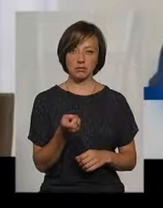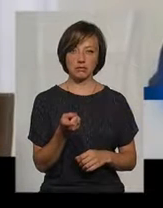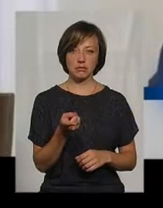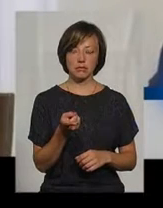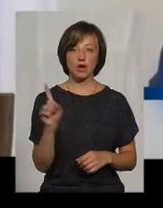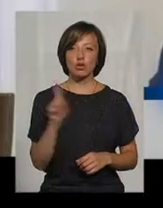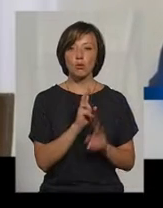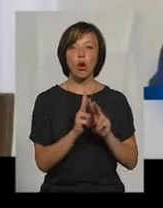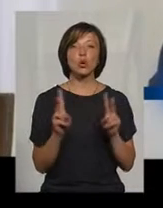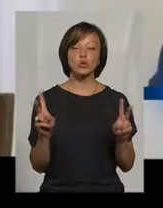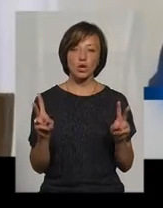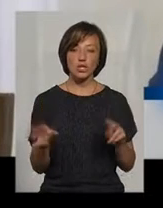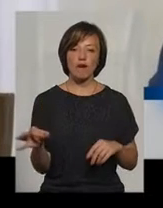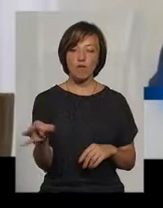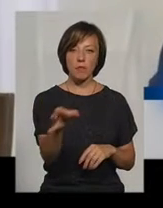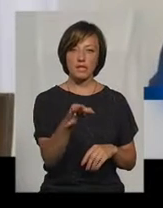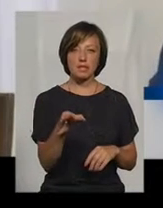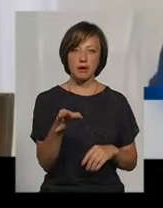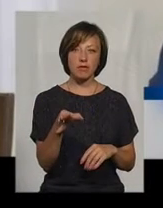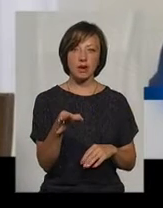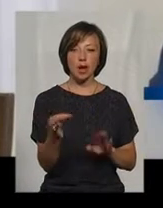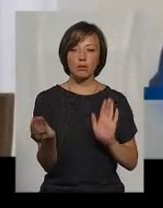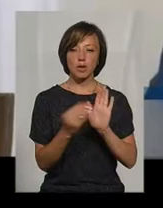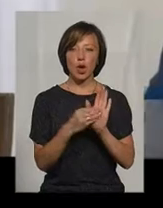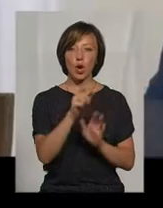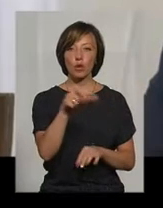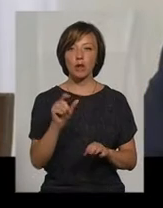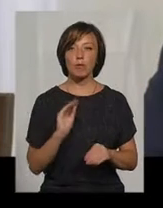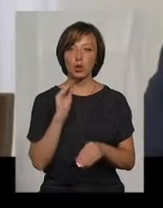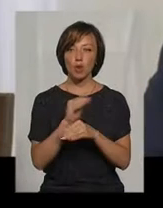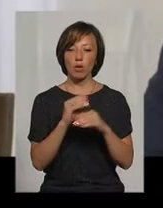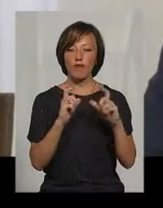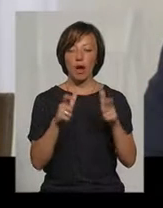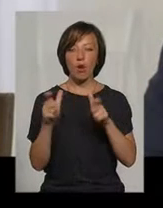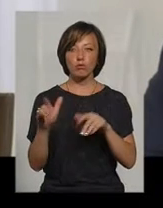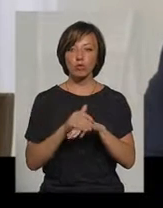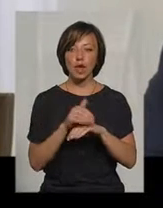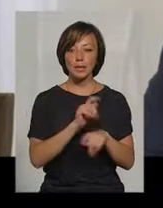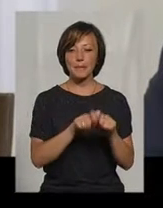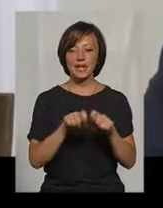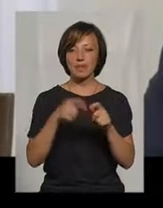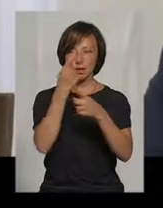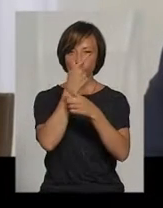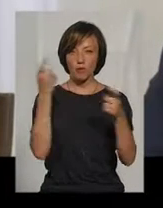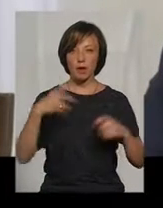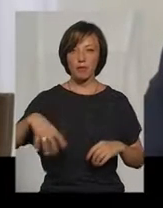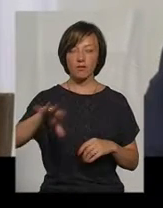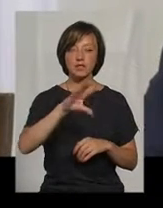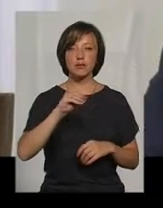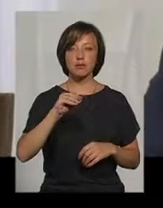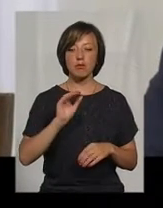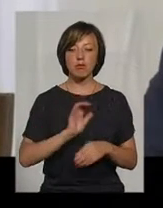Щоб хтось в областях виставив людям додаткові рахунки. Будь ласка, перевірте цю інформацію по всім